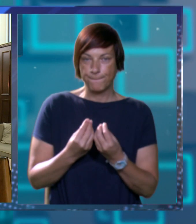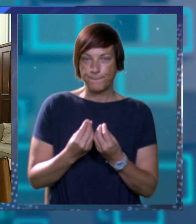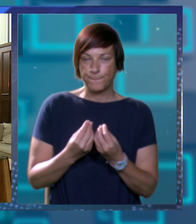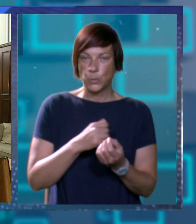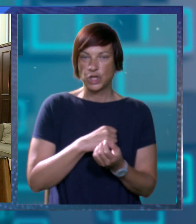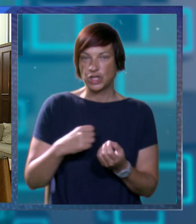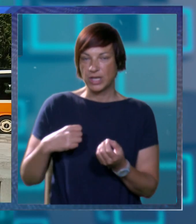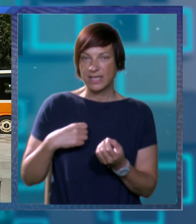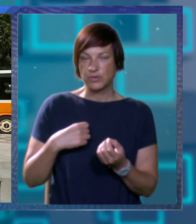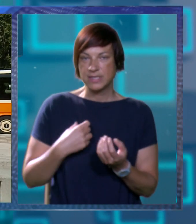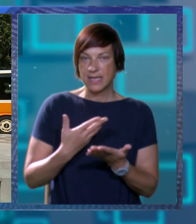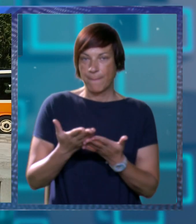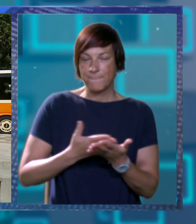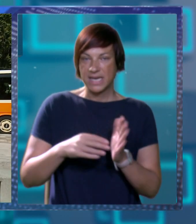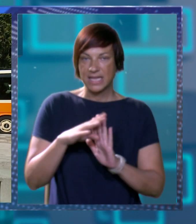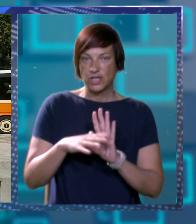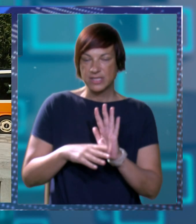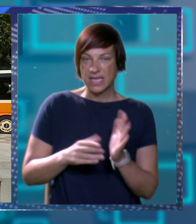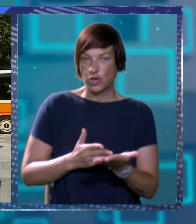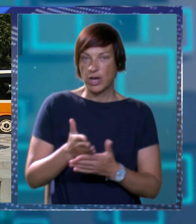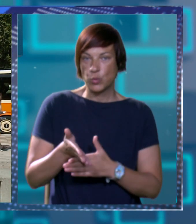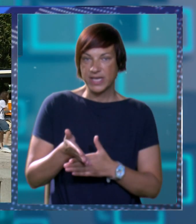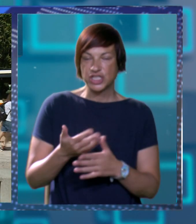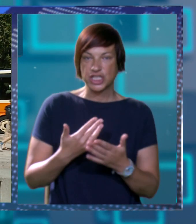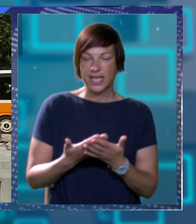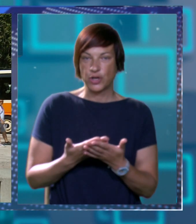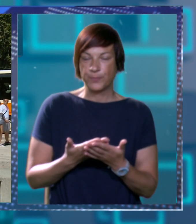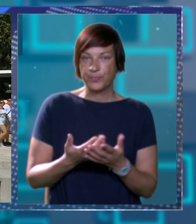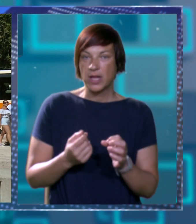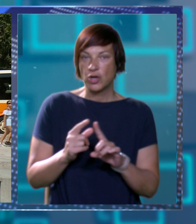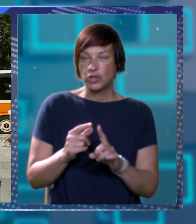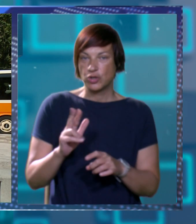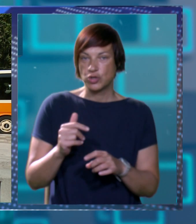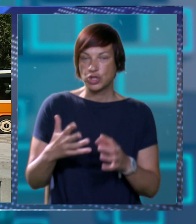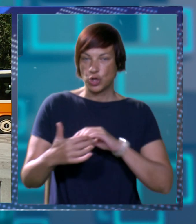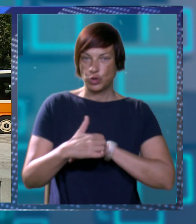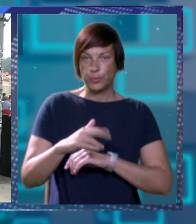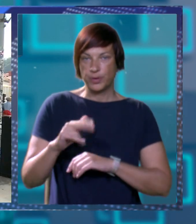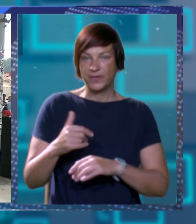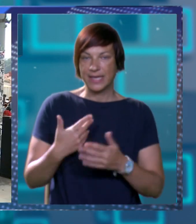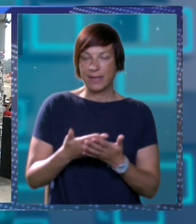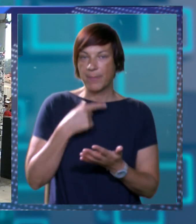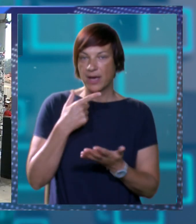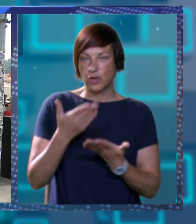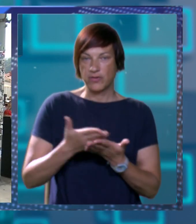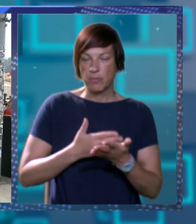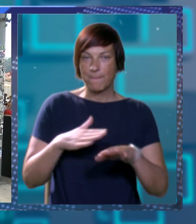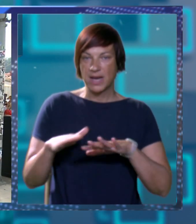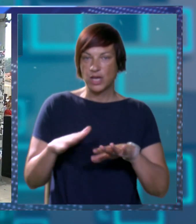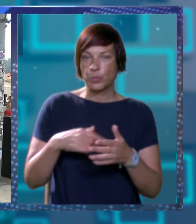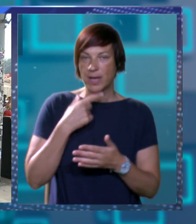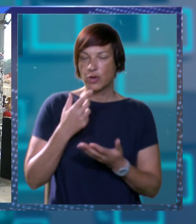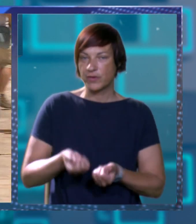toga je u sam prijedlog zakona unešeno od onoga što, na primjer, Dubrovnik već ima. Znači, ako govorimo o planu